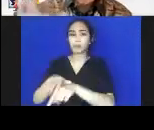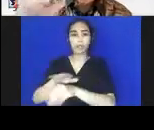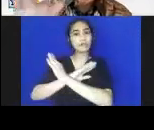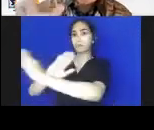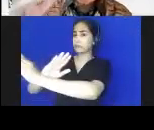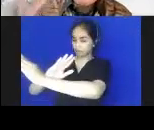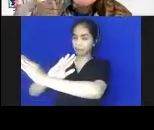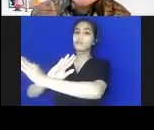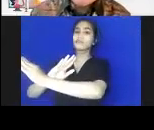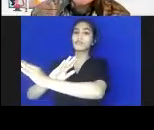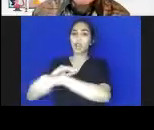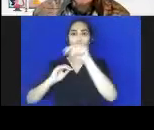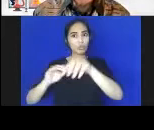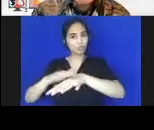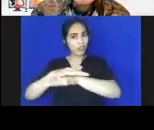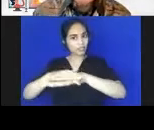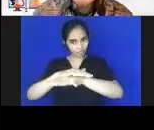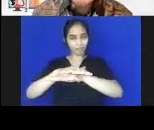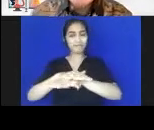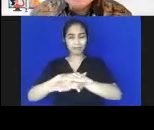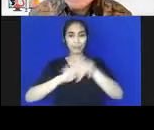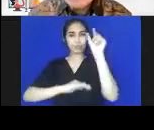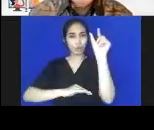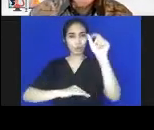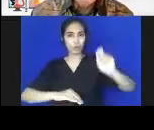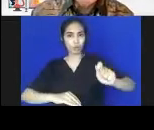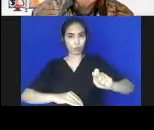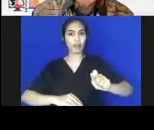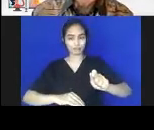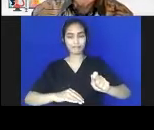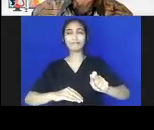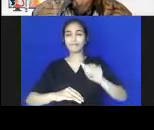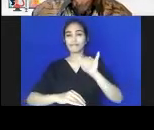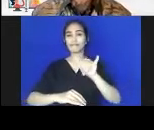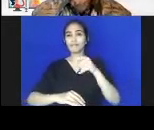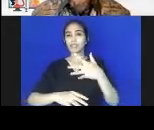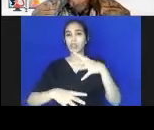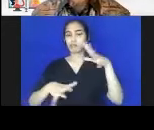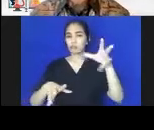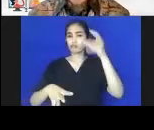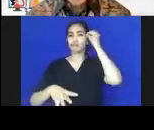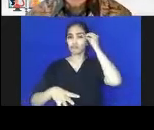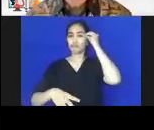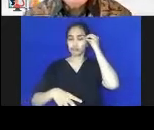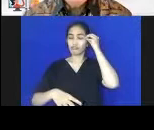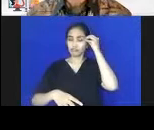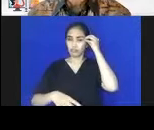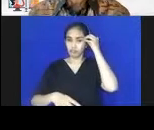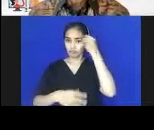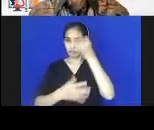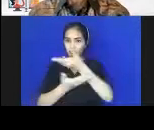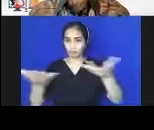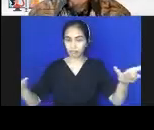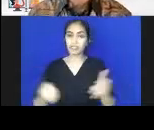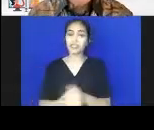kita. Jadi ini bukan lagi di level undang-undang, bukan hanya ekspaktan intrasional, tapi terpatri dalam undang-undang dasar kita. Kemudian